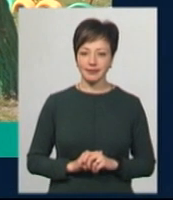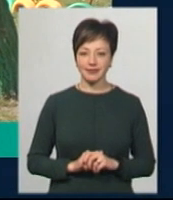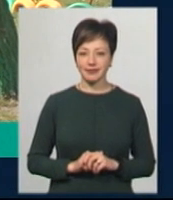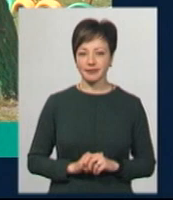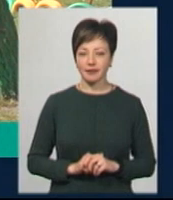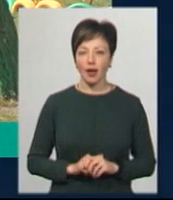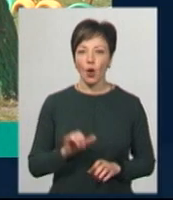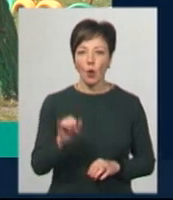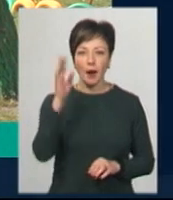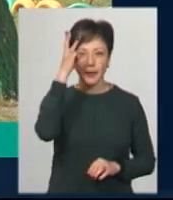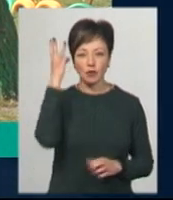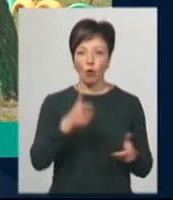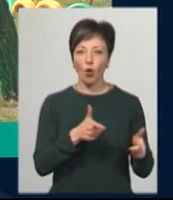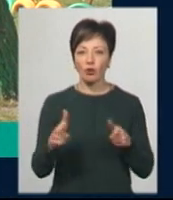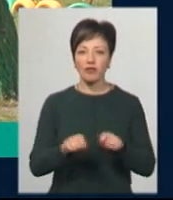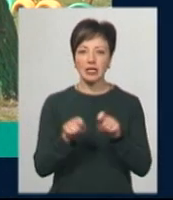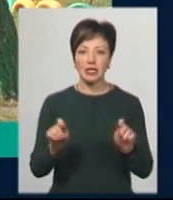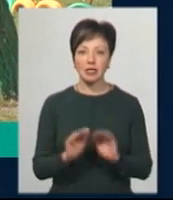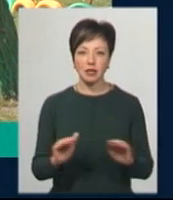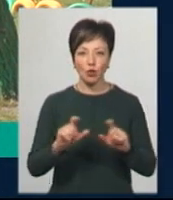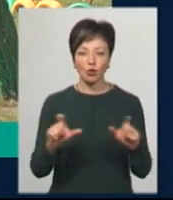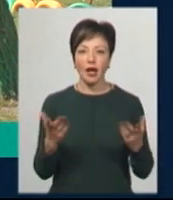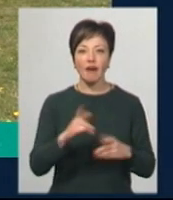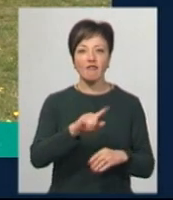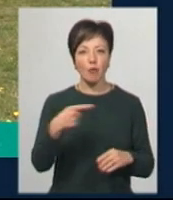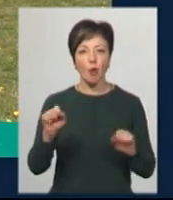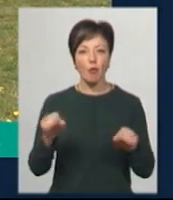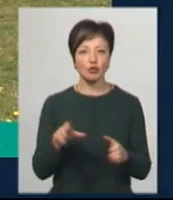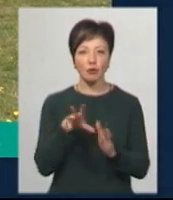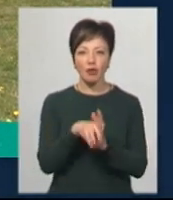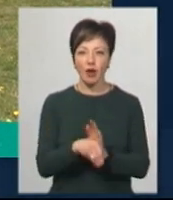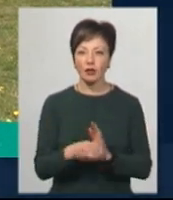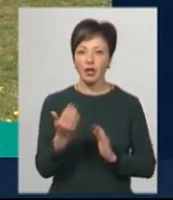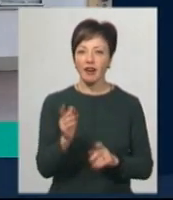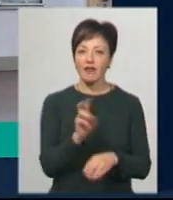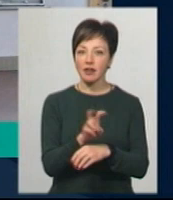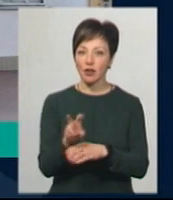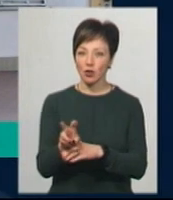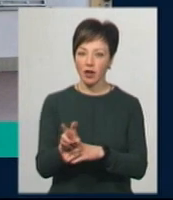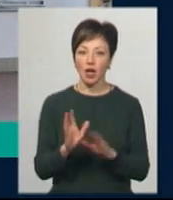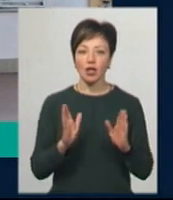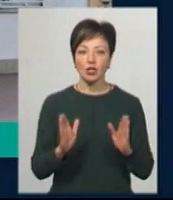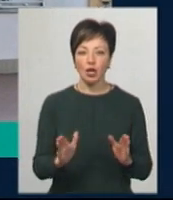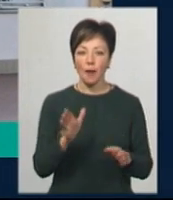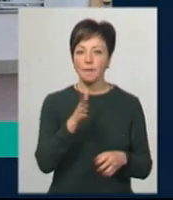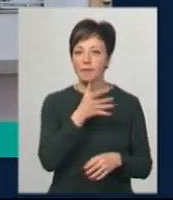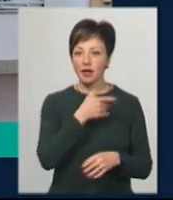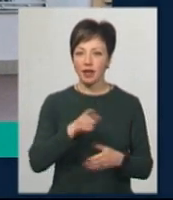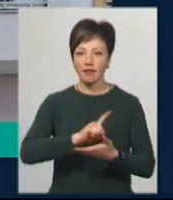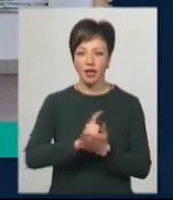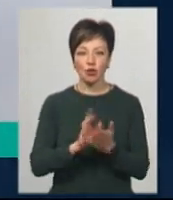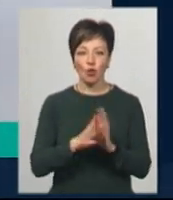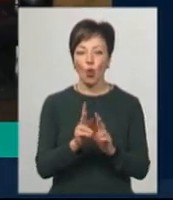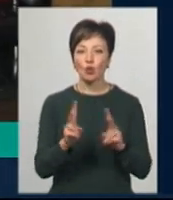У Хмельницькому готові відкрити садочки. Які вимоги можуть запровадити щодо їх відвідування? Лише при невідкладних ситуаціях,